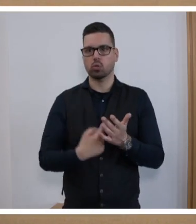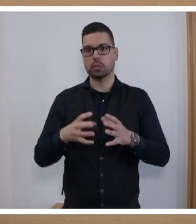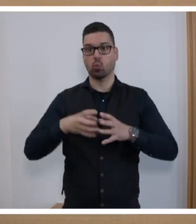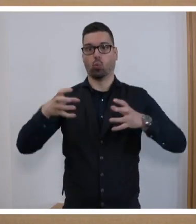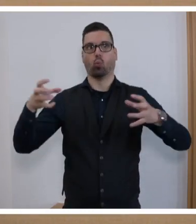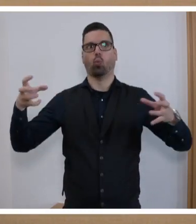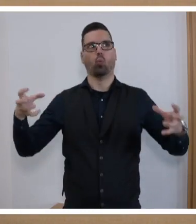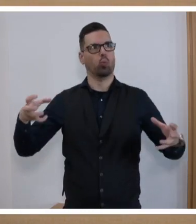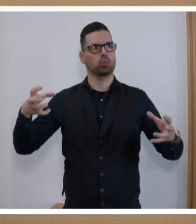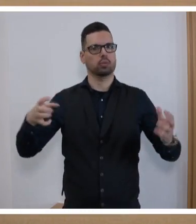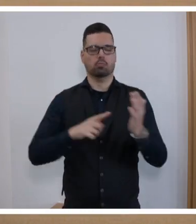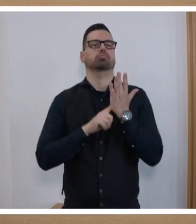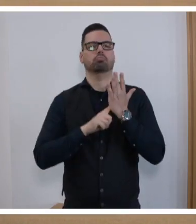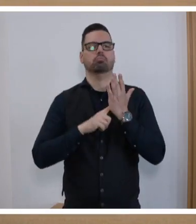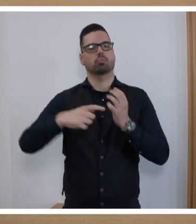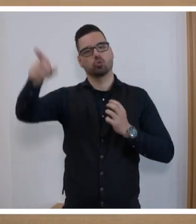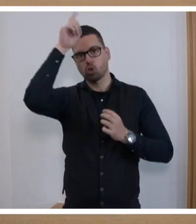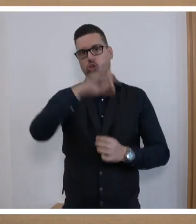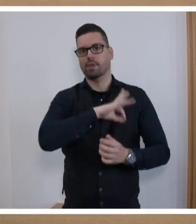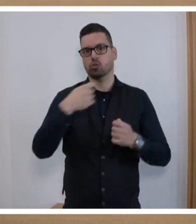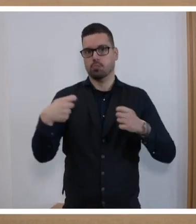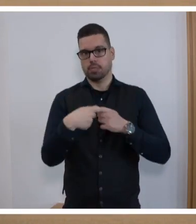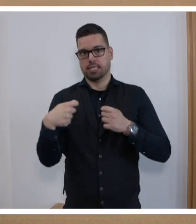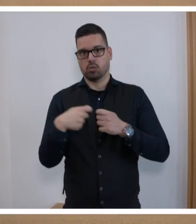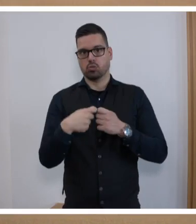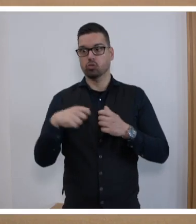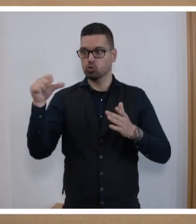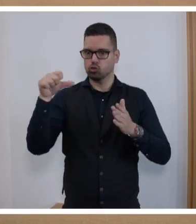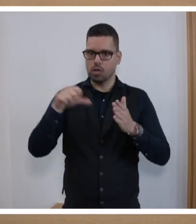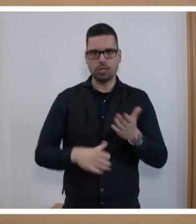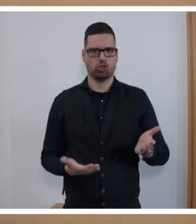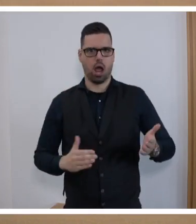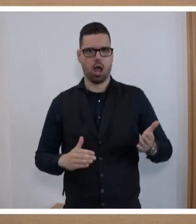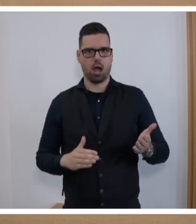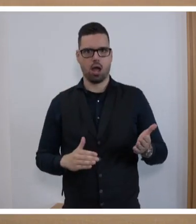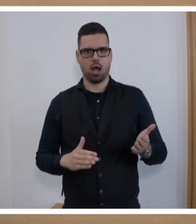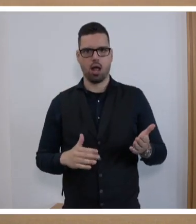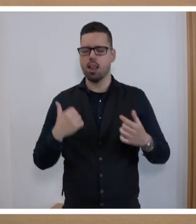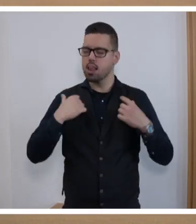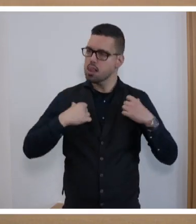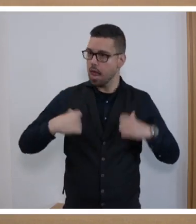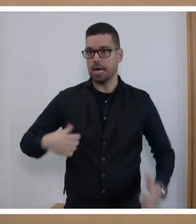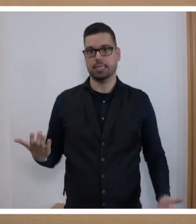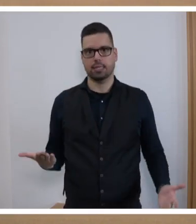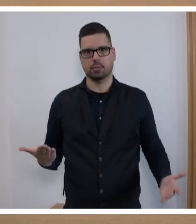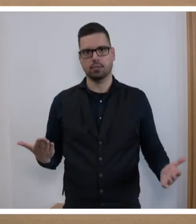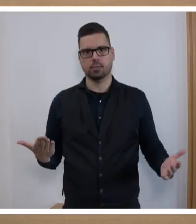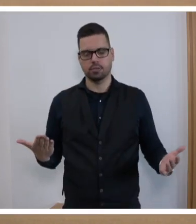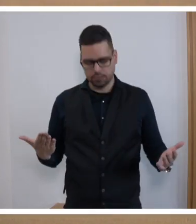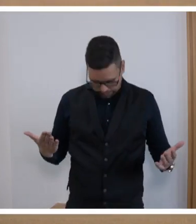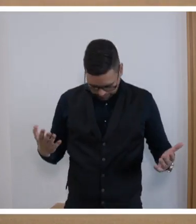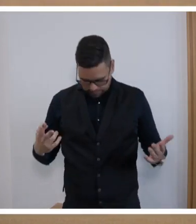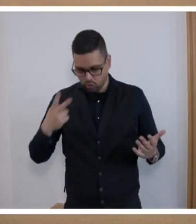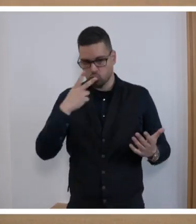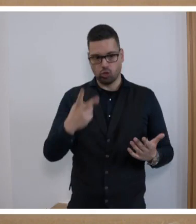feststellen, die deutsch-französischen Beziehungen sind schlechter geworden. Sie leiden geradezu. Nehmen wir nur